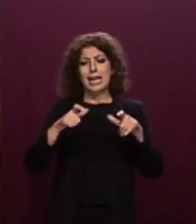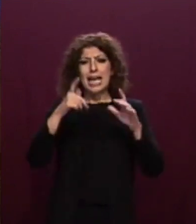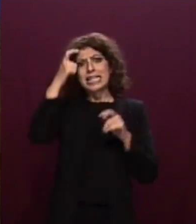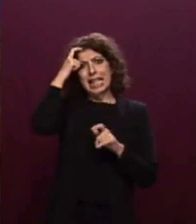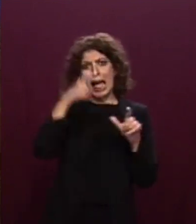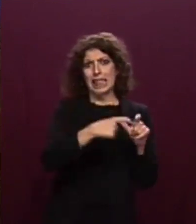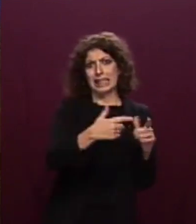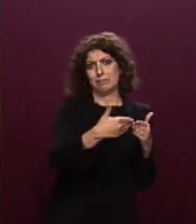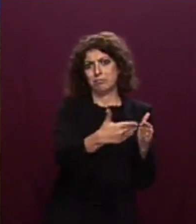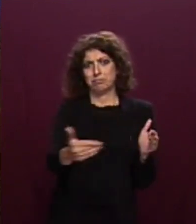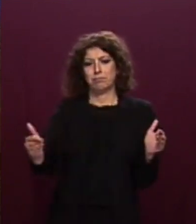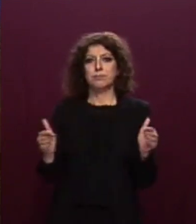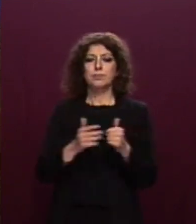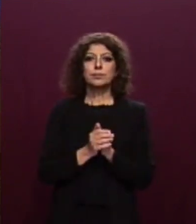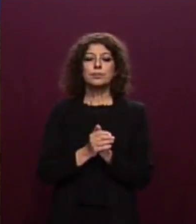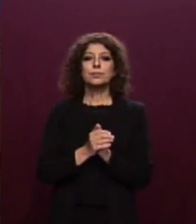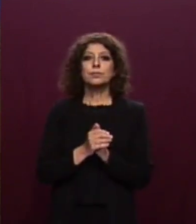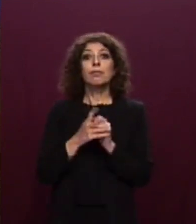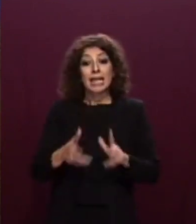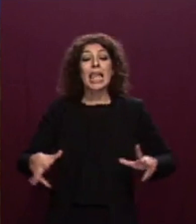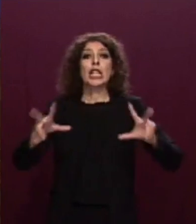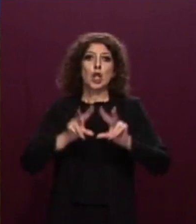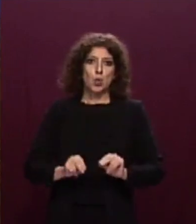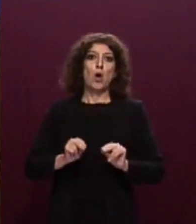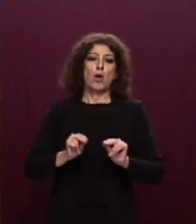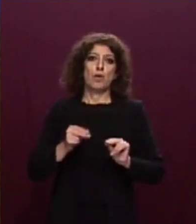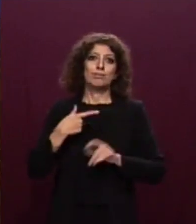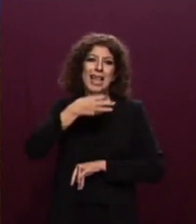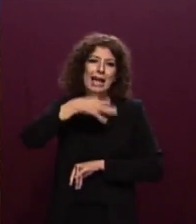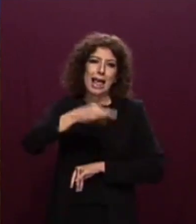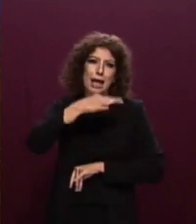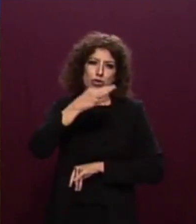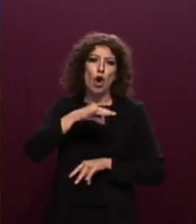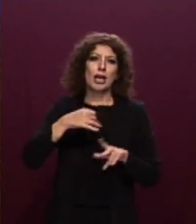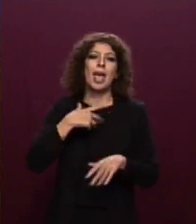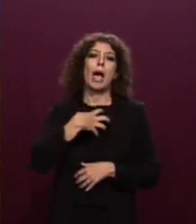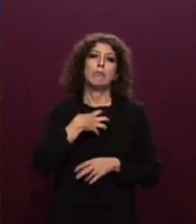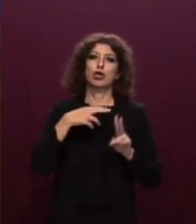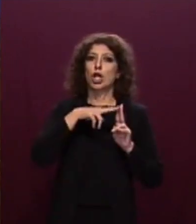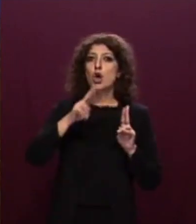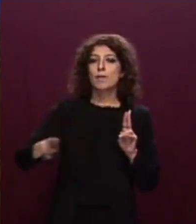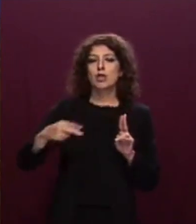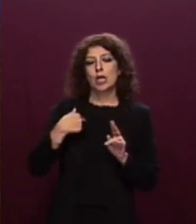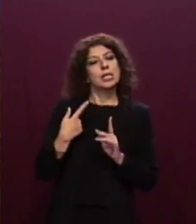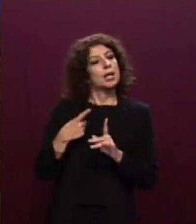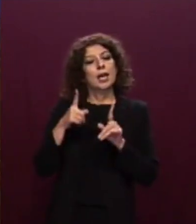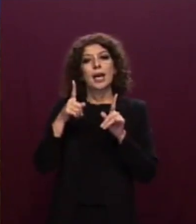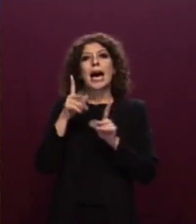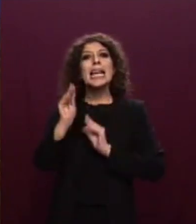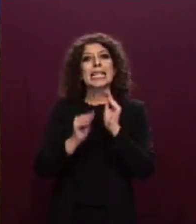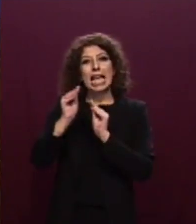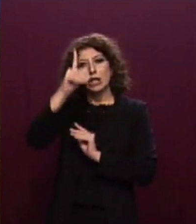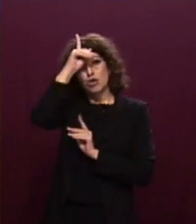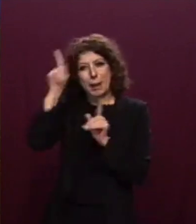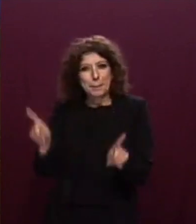degli Esteri inviava un'ulteriore nota verbale all'Ambasciata norvegese, con le medesime richieste formulate alla Germania per la Humanity